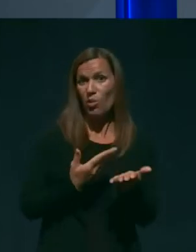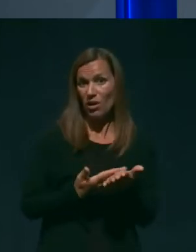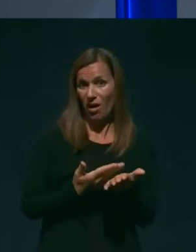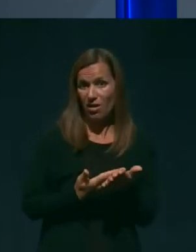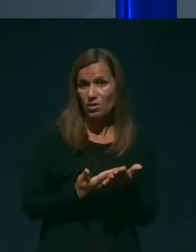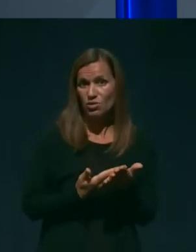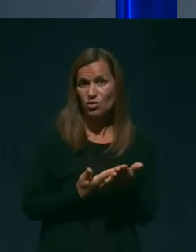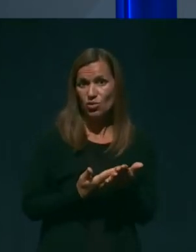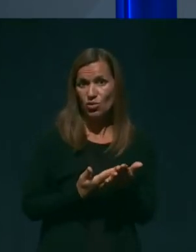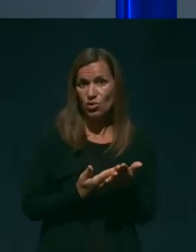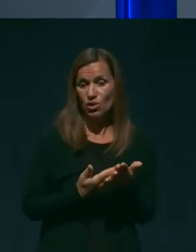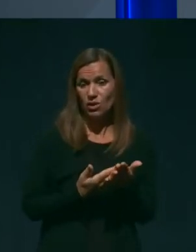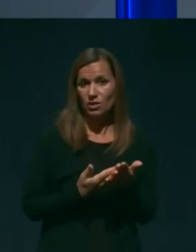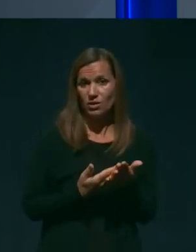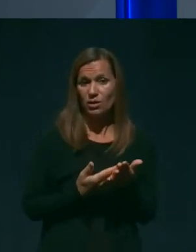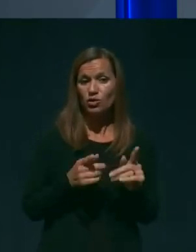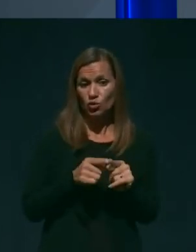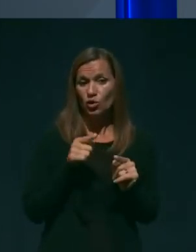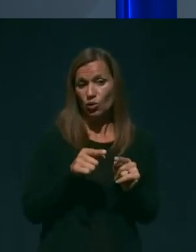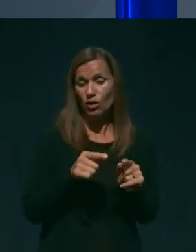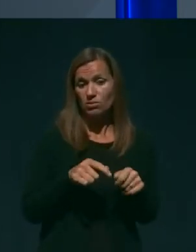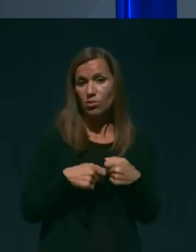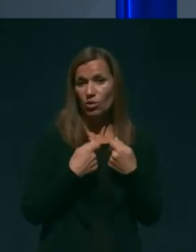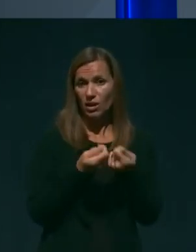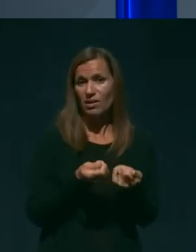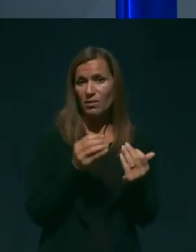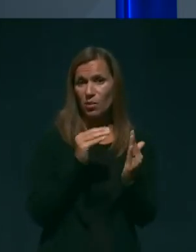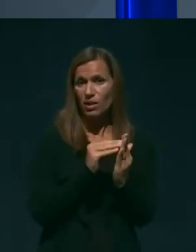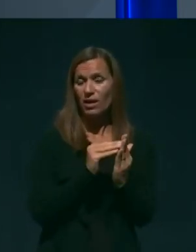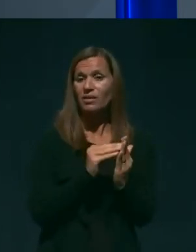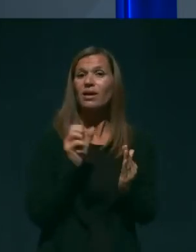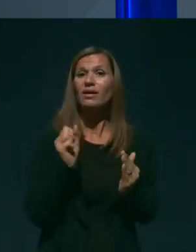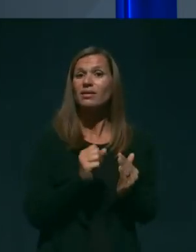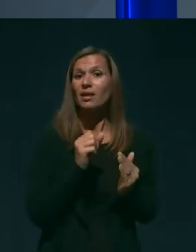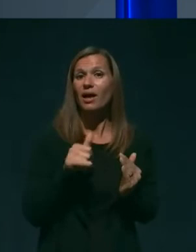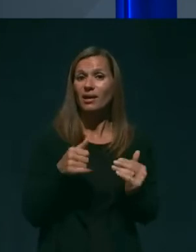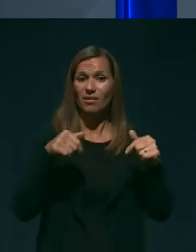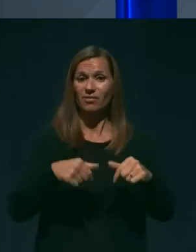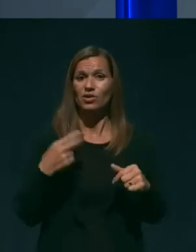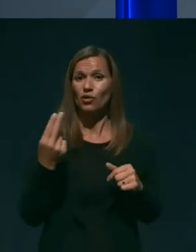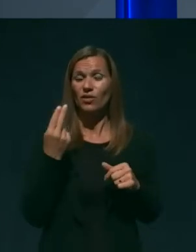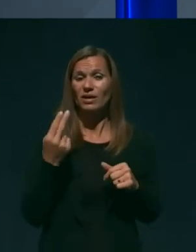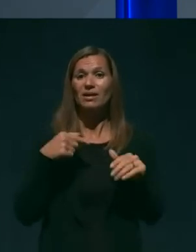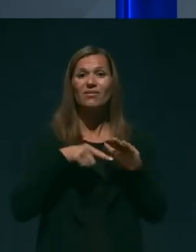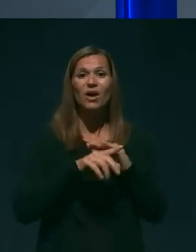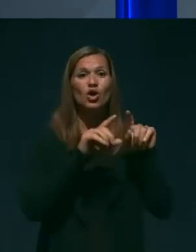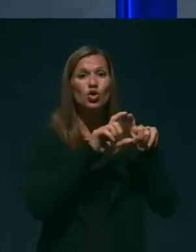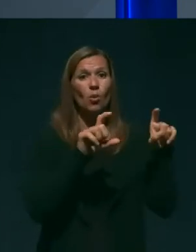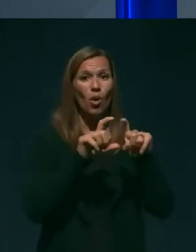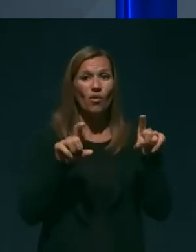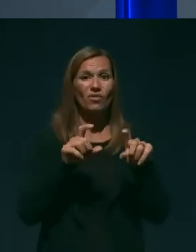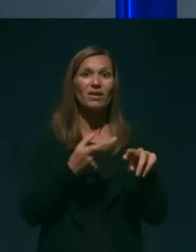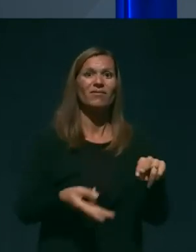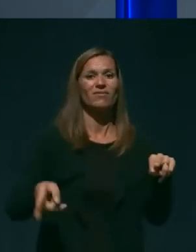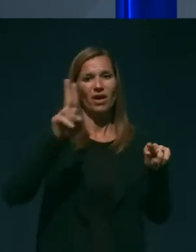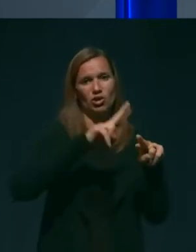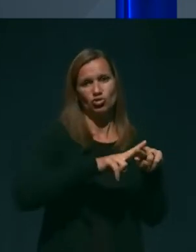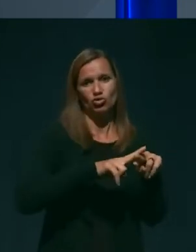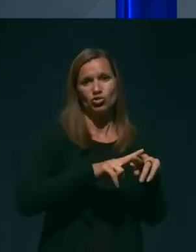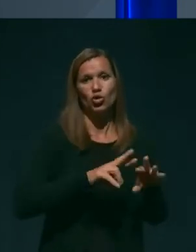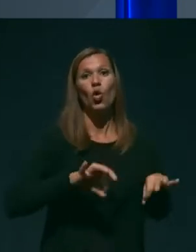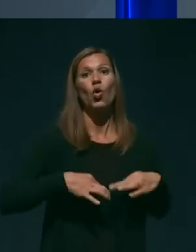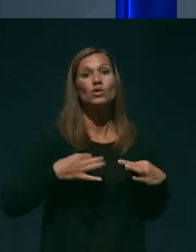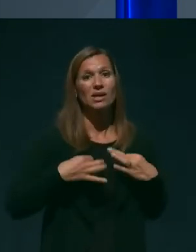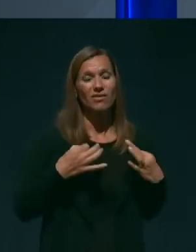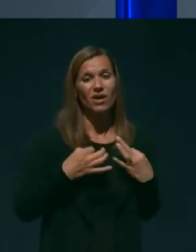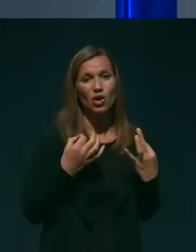tu je bil dan podatek, da jih je pri nas v domovih bistveno več ozdravelo od